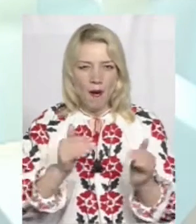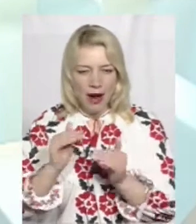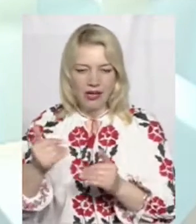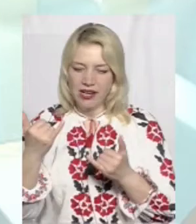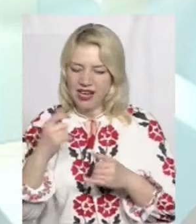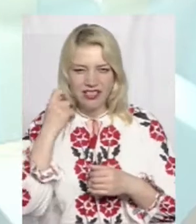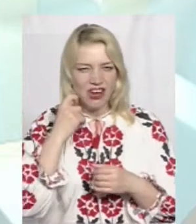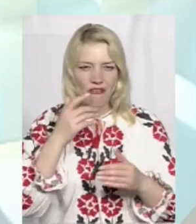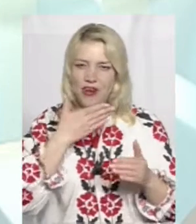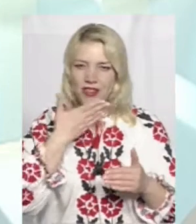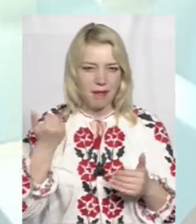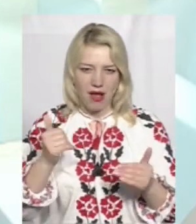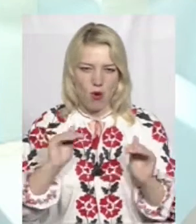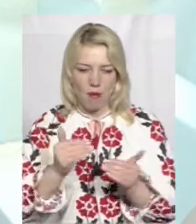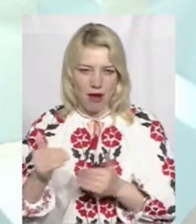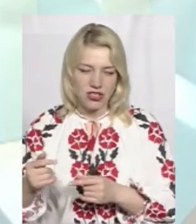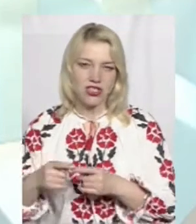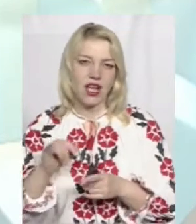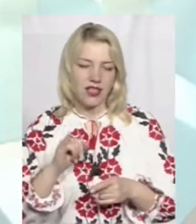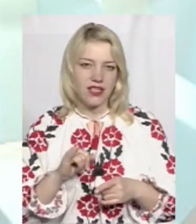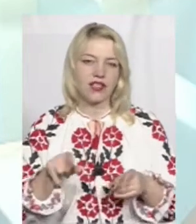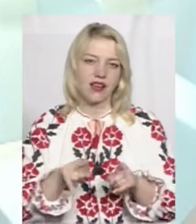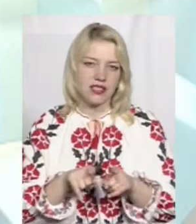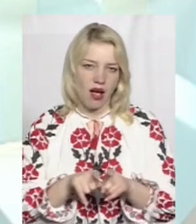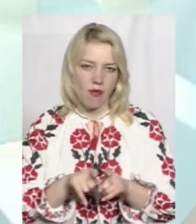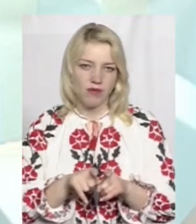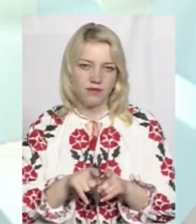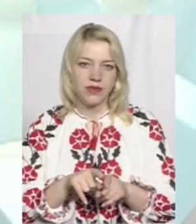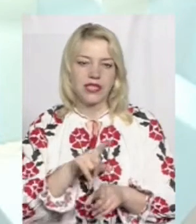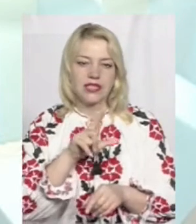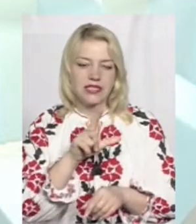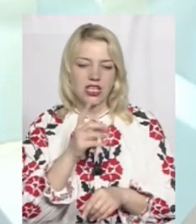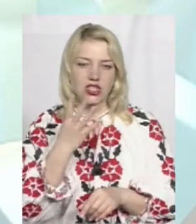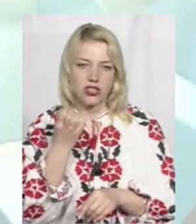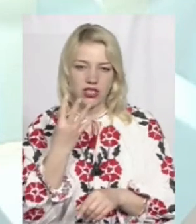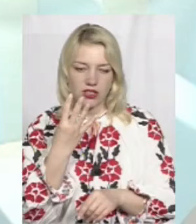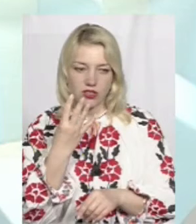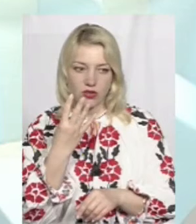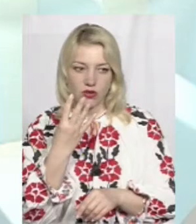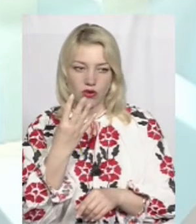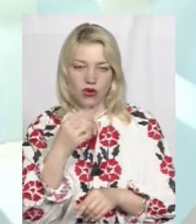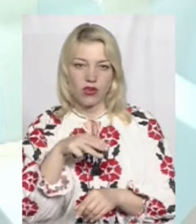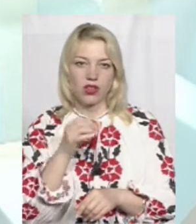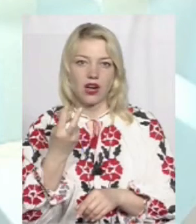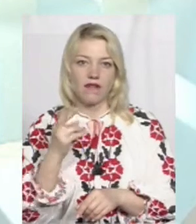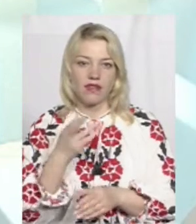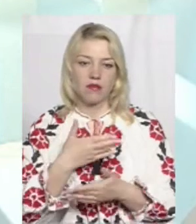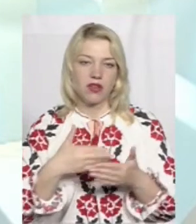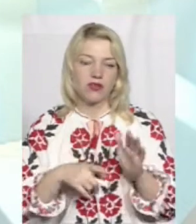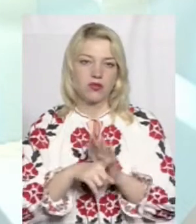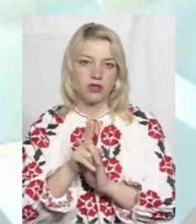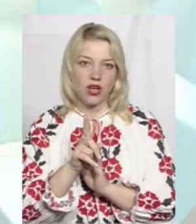вікове обмеження знято. І так само з 14 травня ми